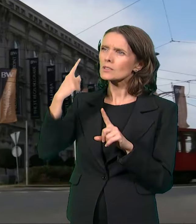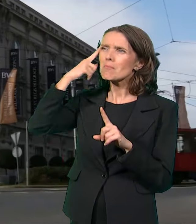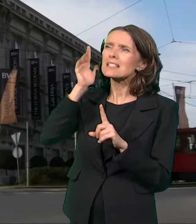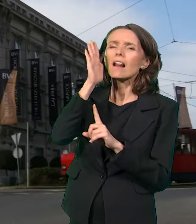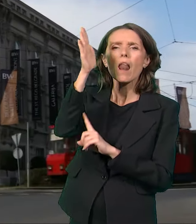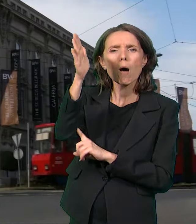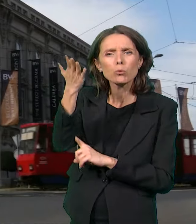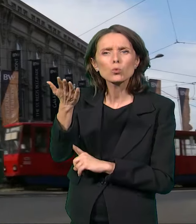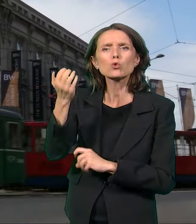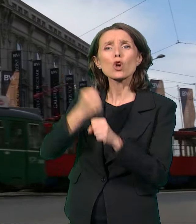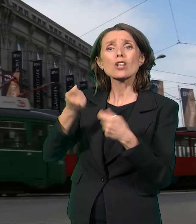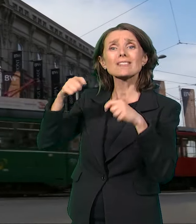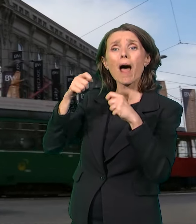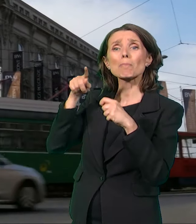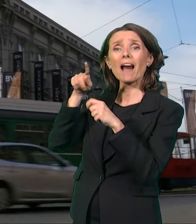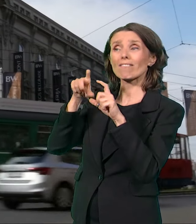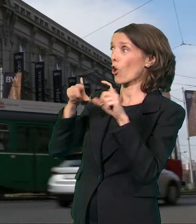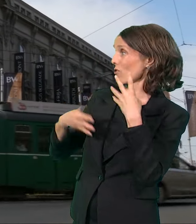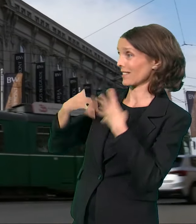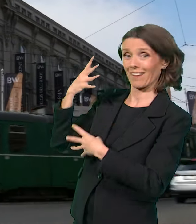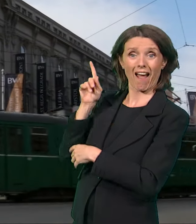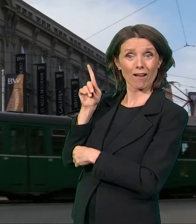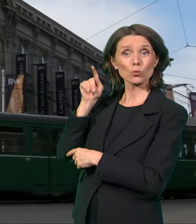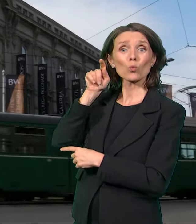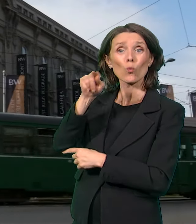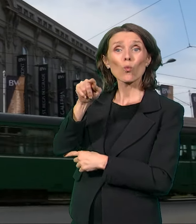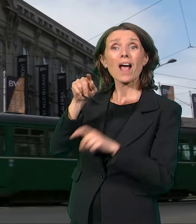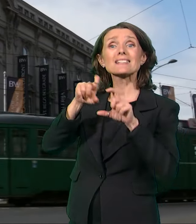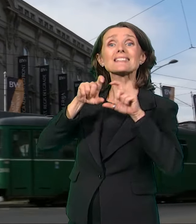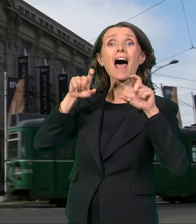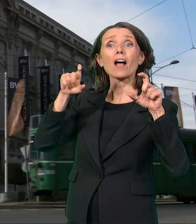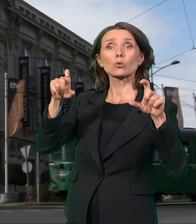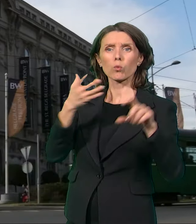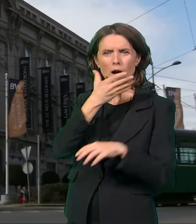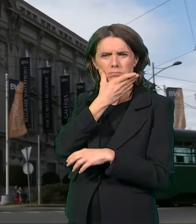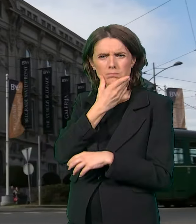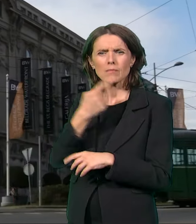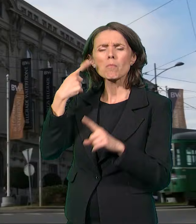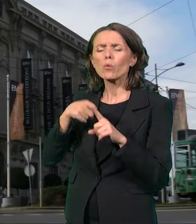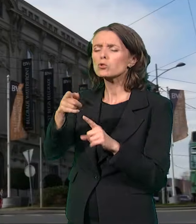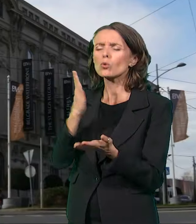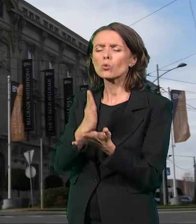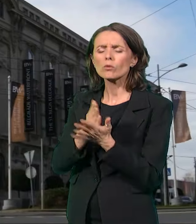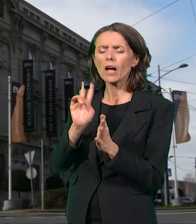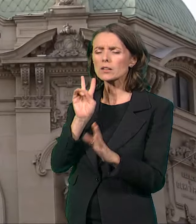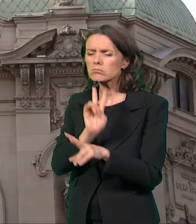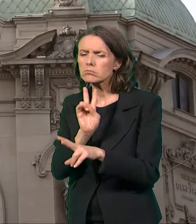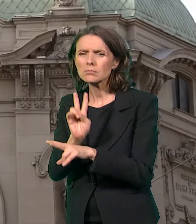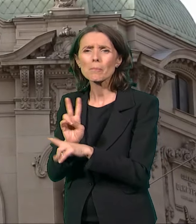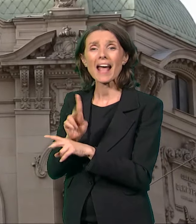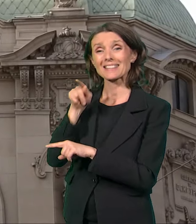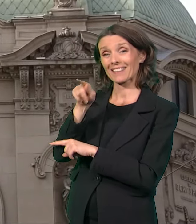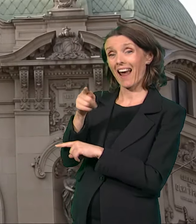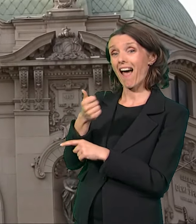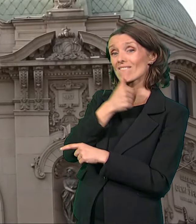Također je velelepna građevina i dan danas, a ne samo odmah. Ali je vodio računa za ta Zadruga, financijska